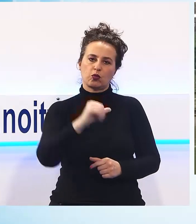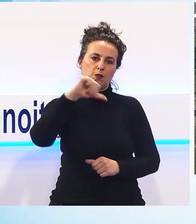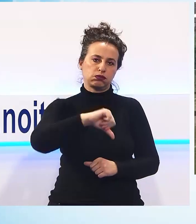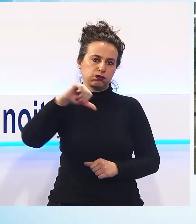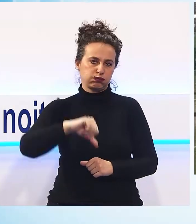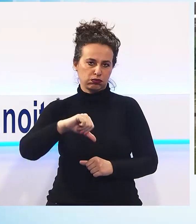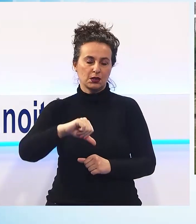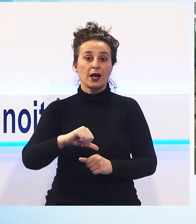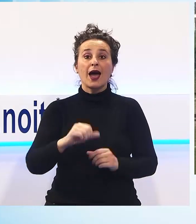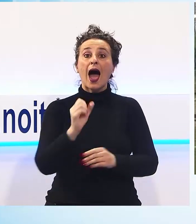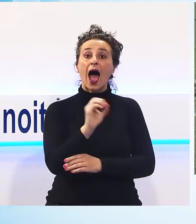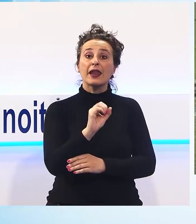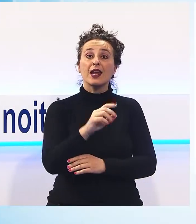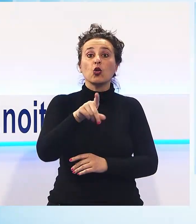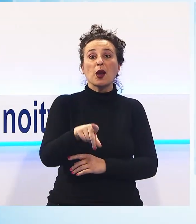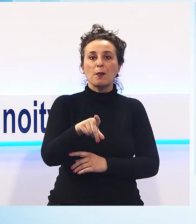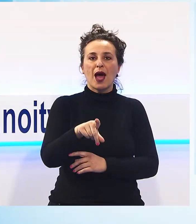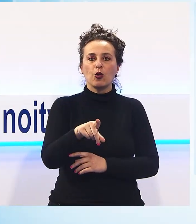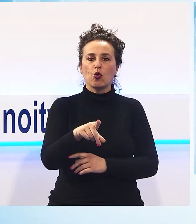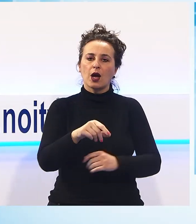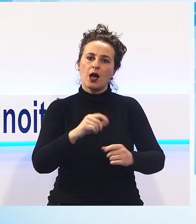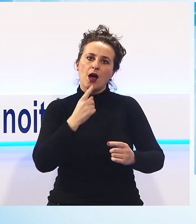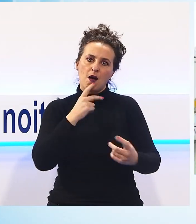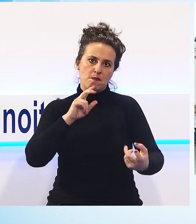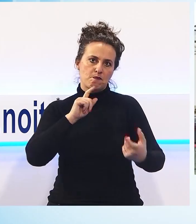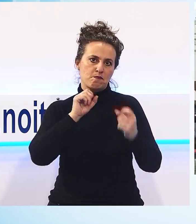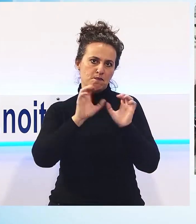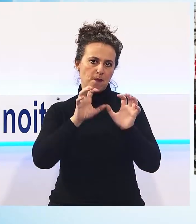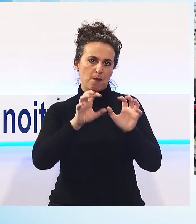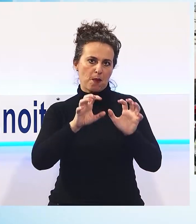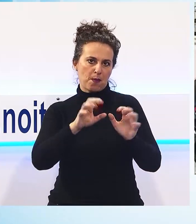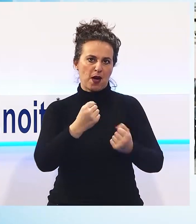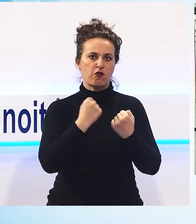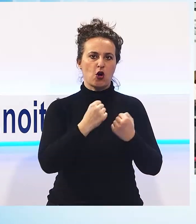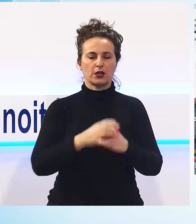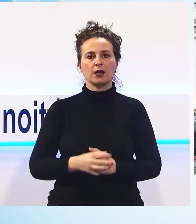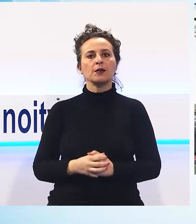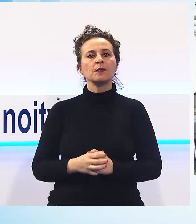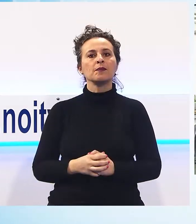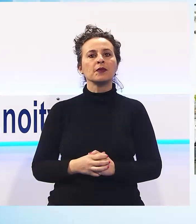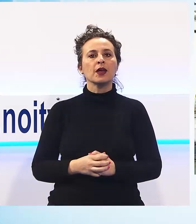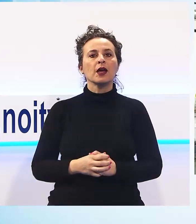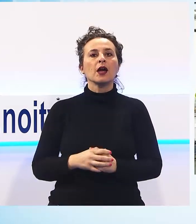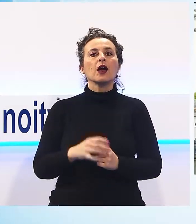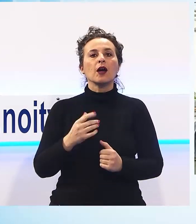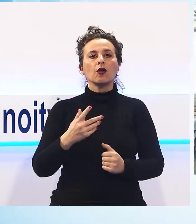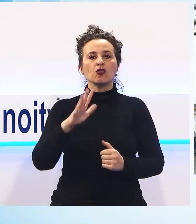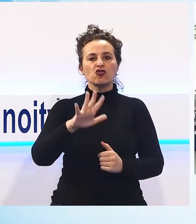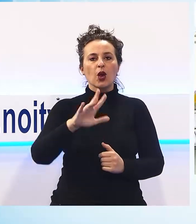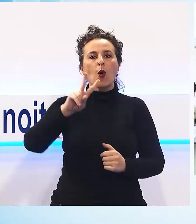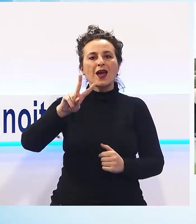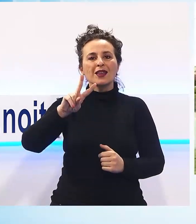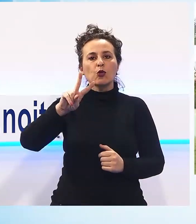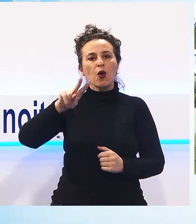pesantemente con la dirigenza. Crono squadre, Versilia, Michele Bartoli sul lungomare a 52,2 km